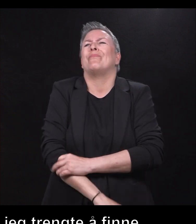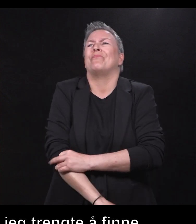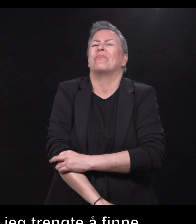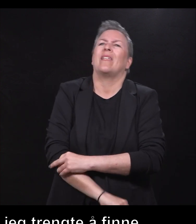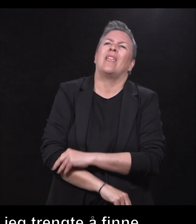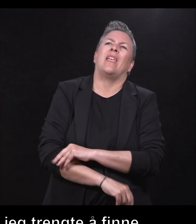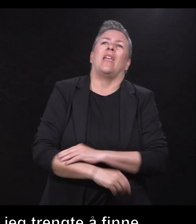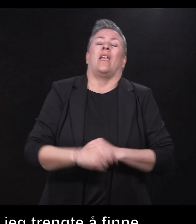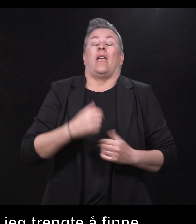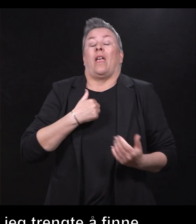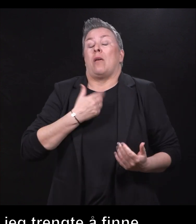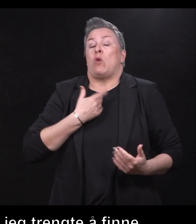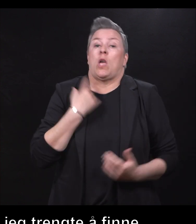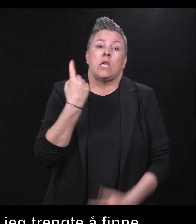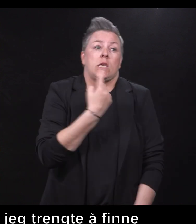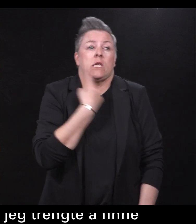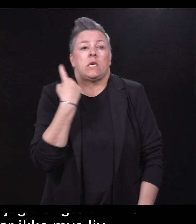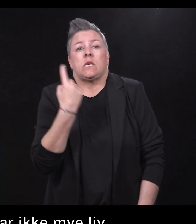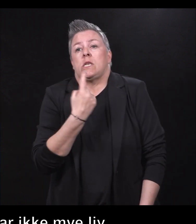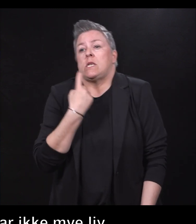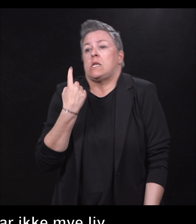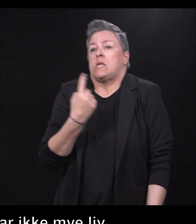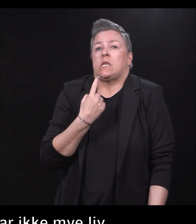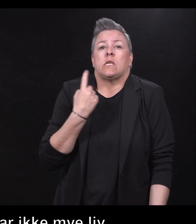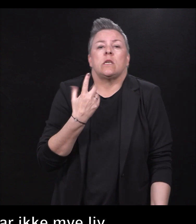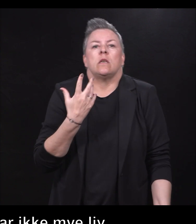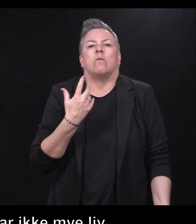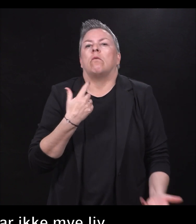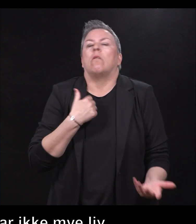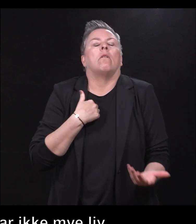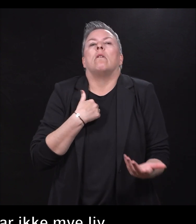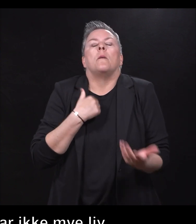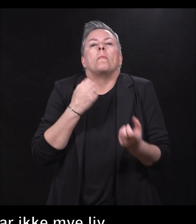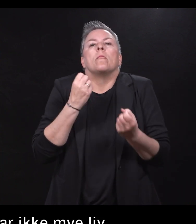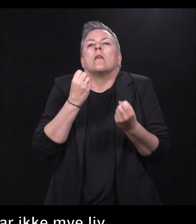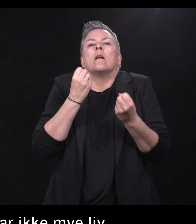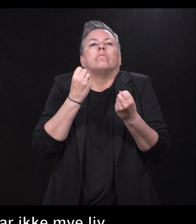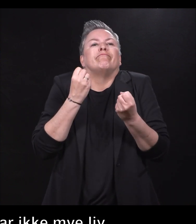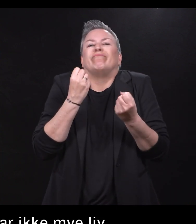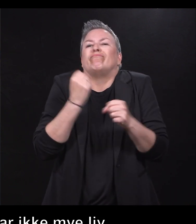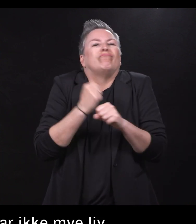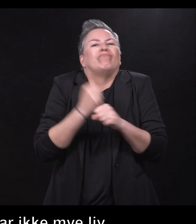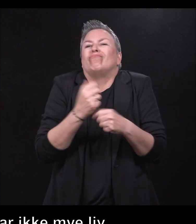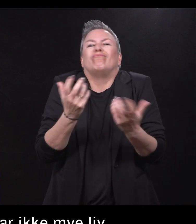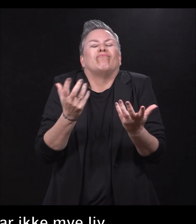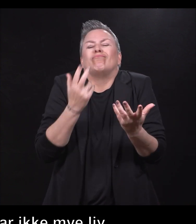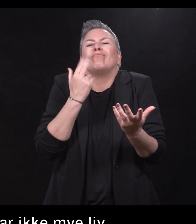Jeg var veldig, veldig mye alene. Jeg klarte ikke å jobbe noe særlig. Jeg hadde prøvd.